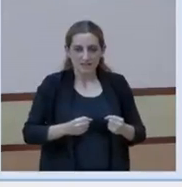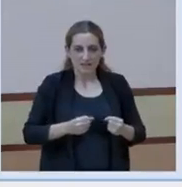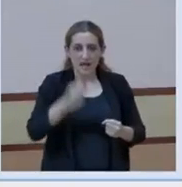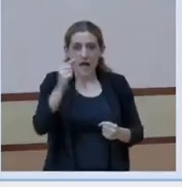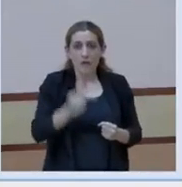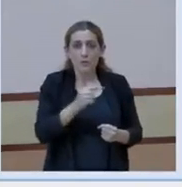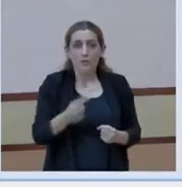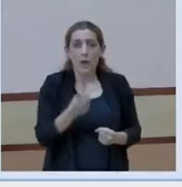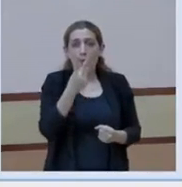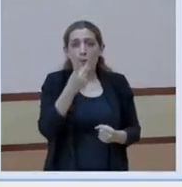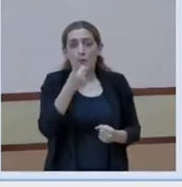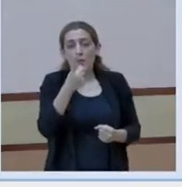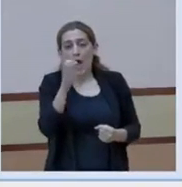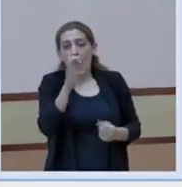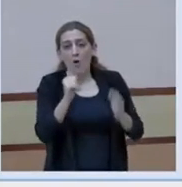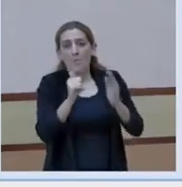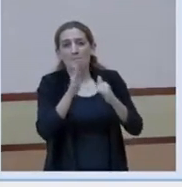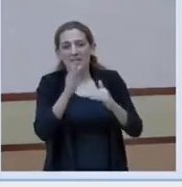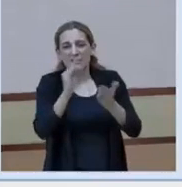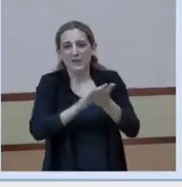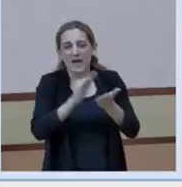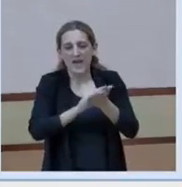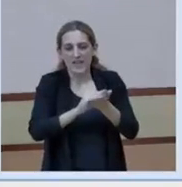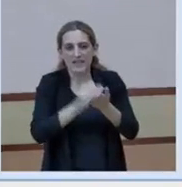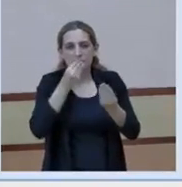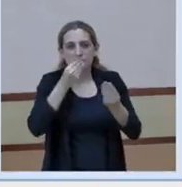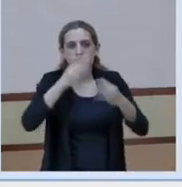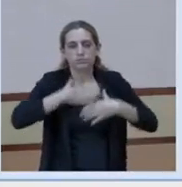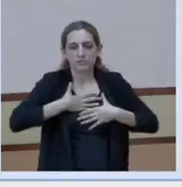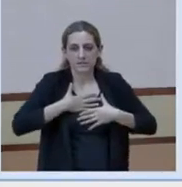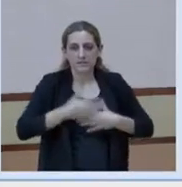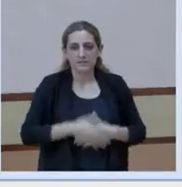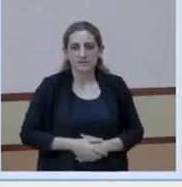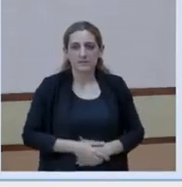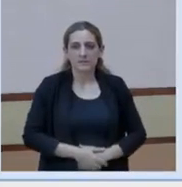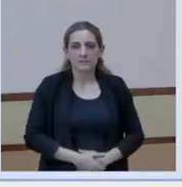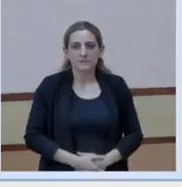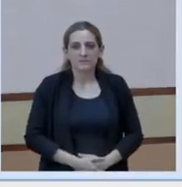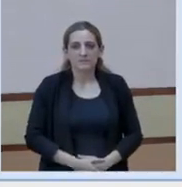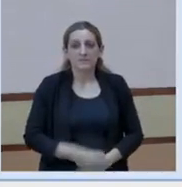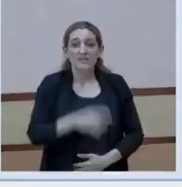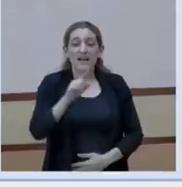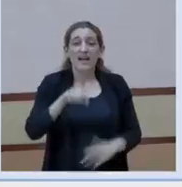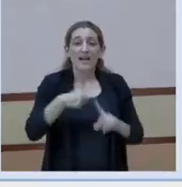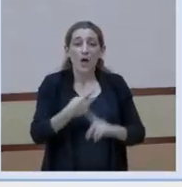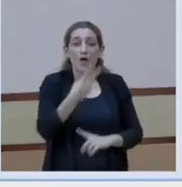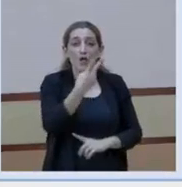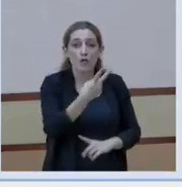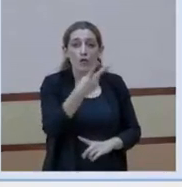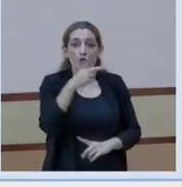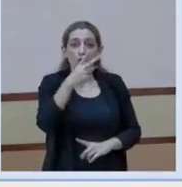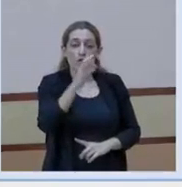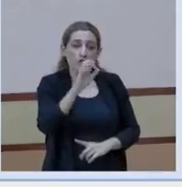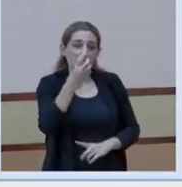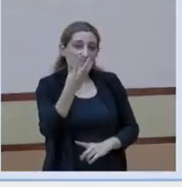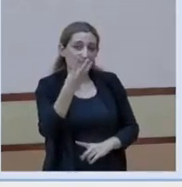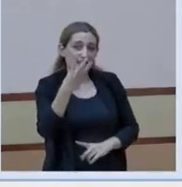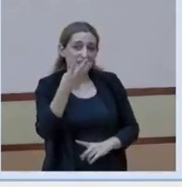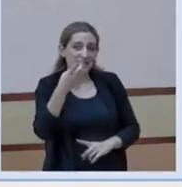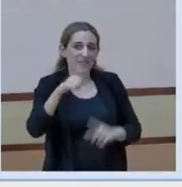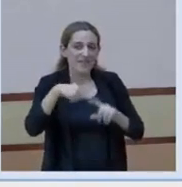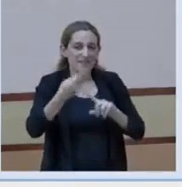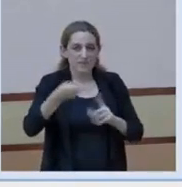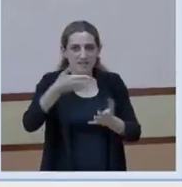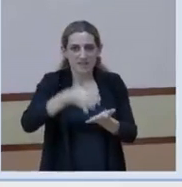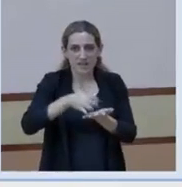malaltia. I d'elles, 188 són després de sis mesos. En quant a personal de residències, el mateix, en